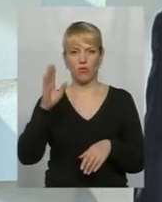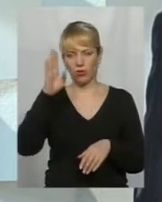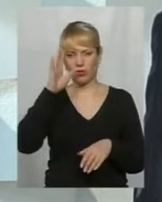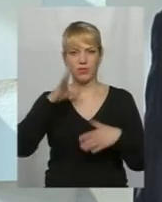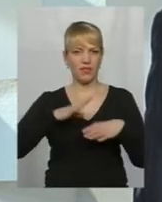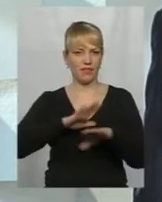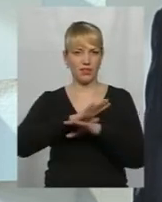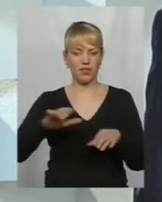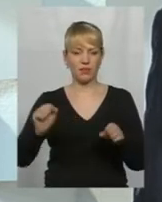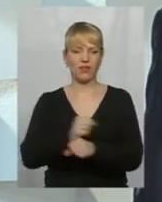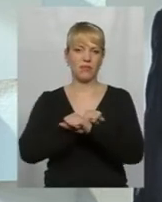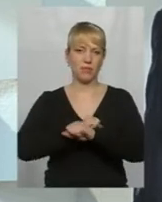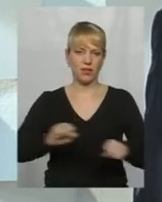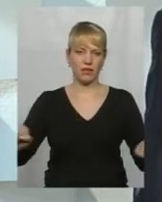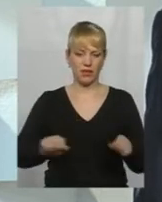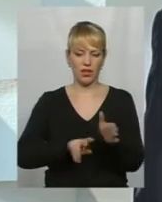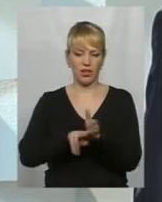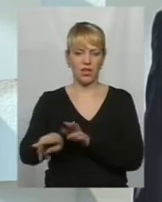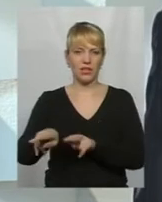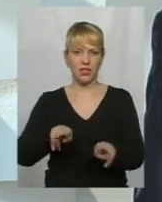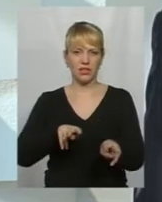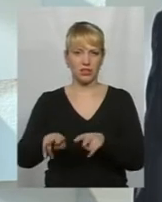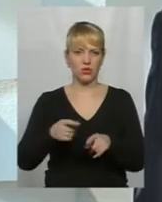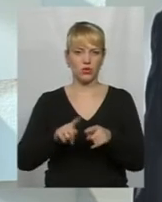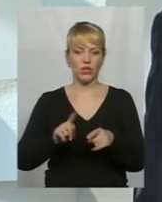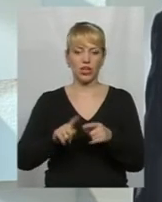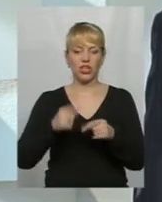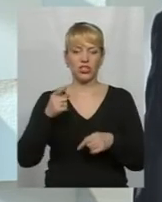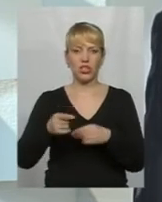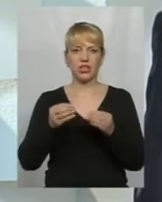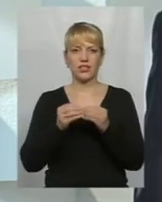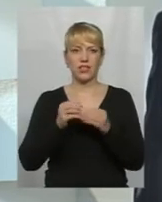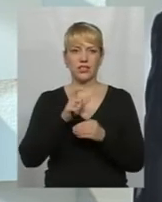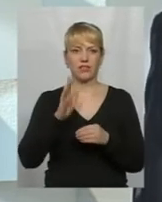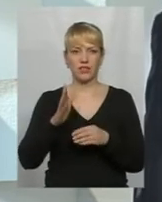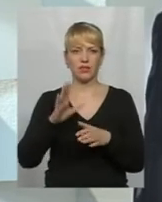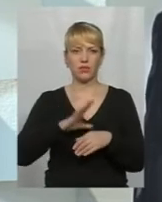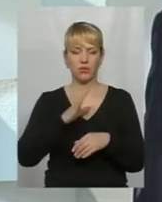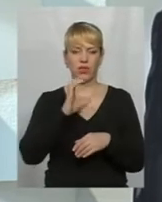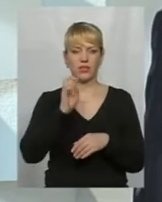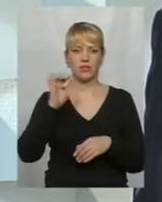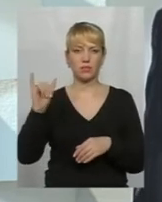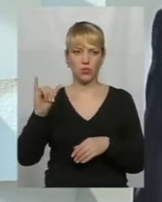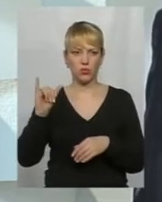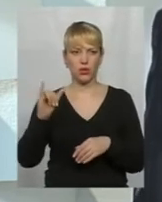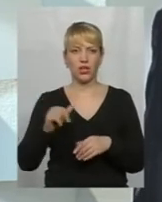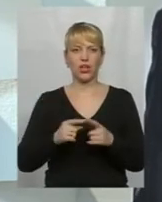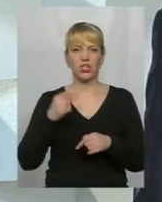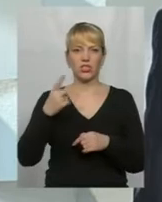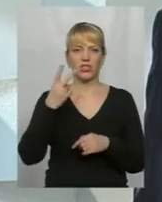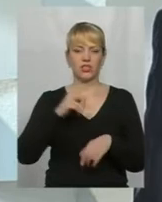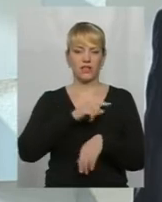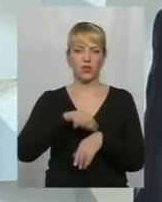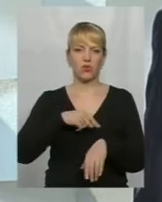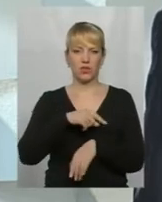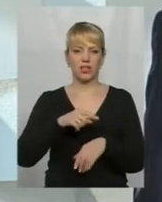колію. Через 30 хвилин вже на цьому згодному порунку пункті була Служба безпеки України, Через дві години